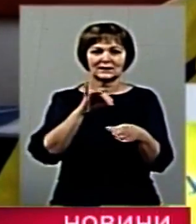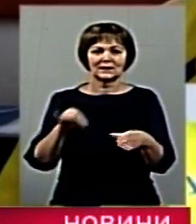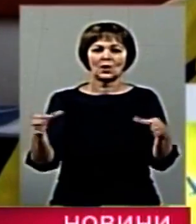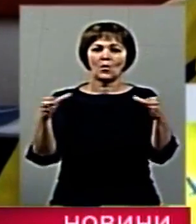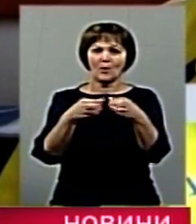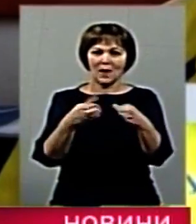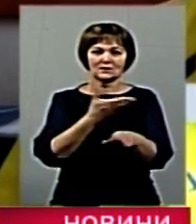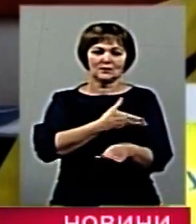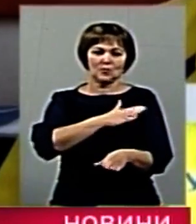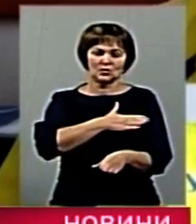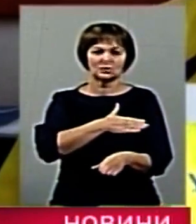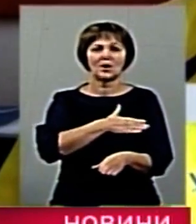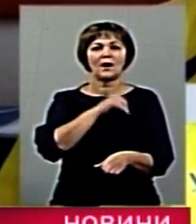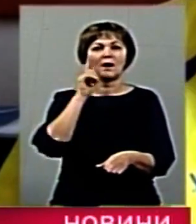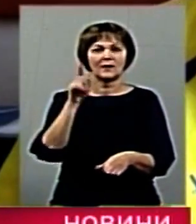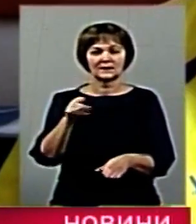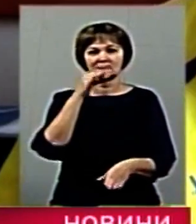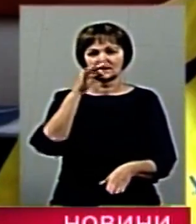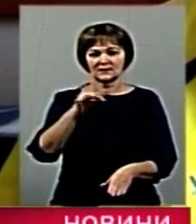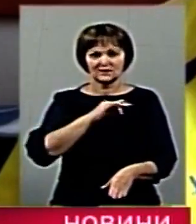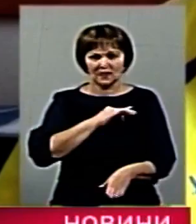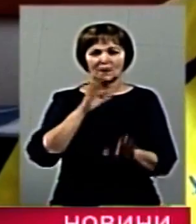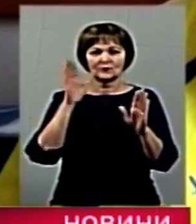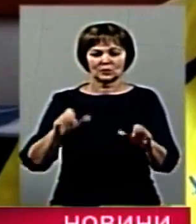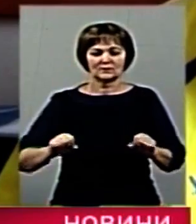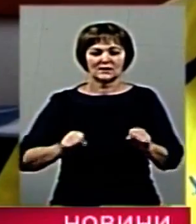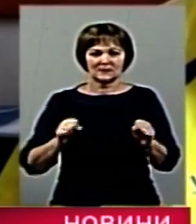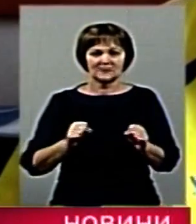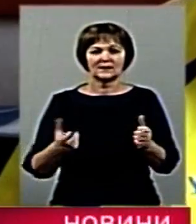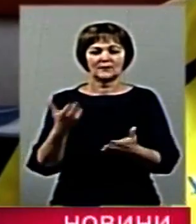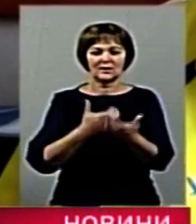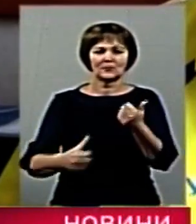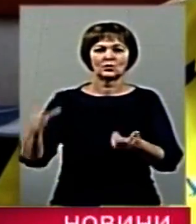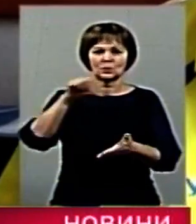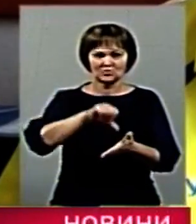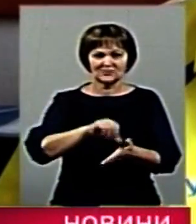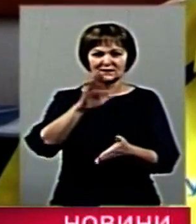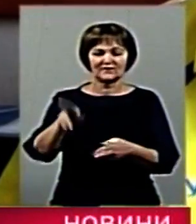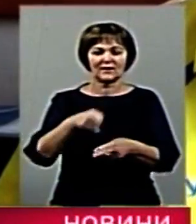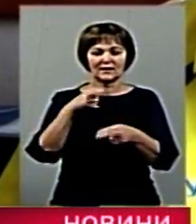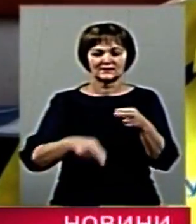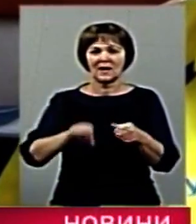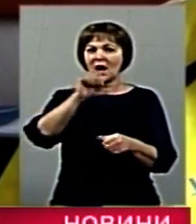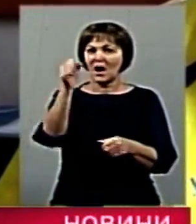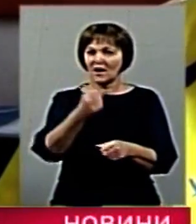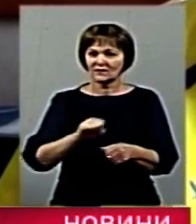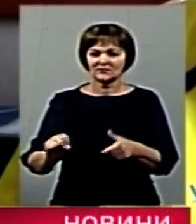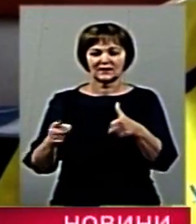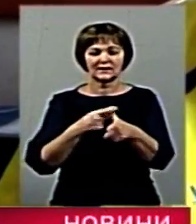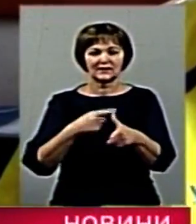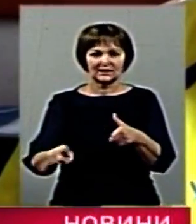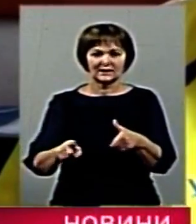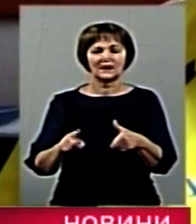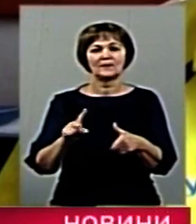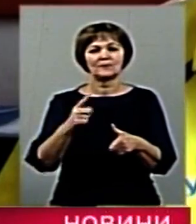Вони сказали, що в цьому року постараються принять участь в конеці августа місяця, або в перших числах